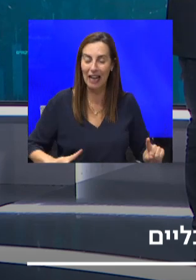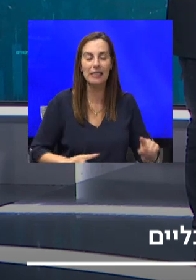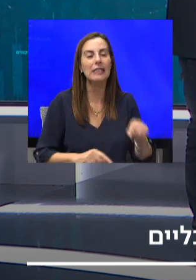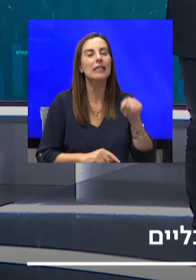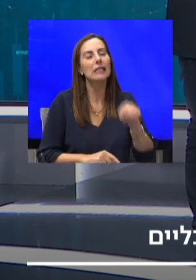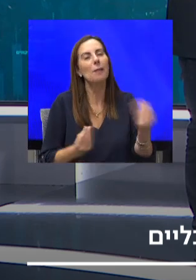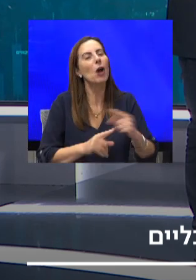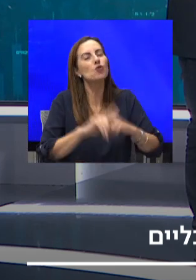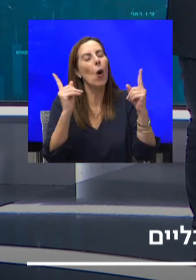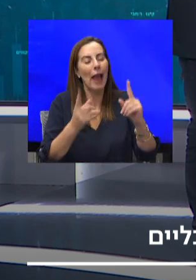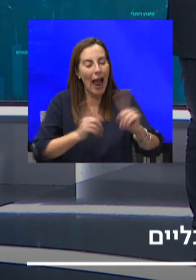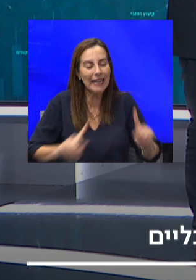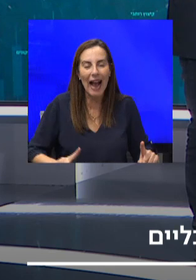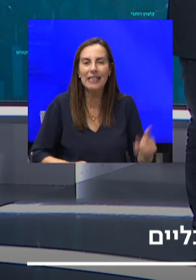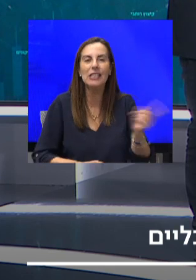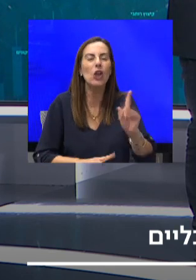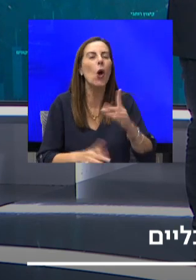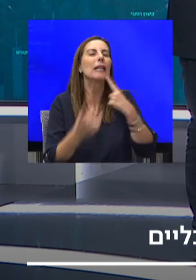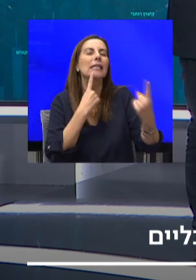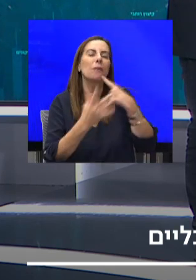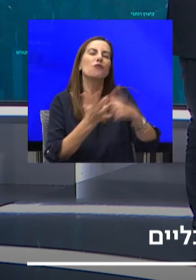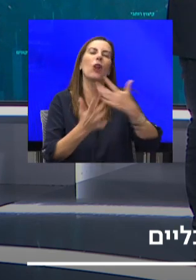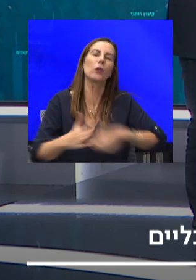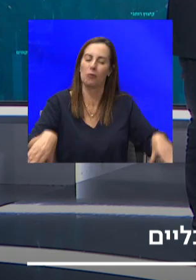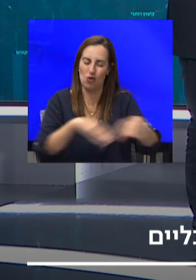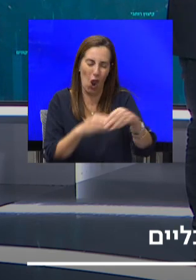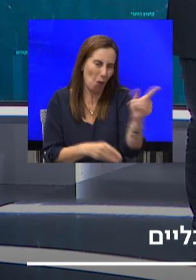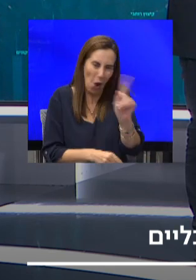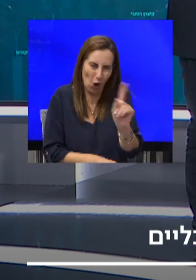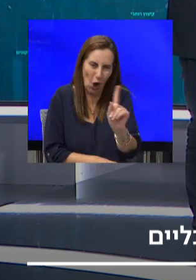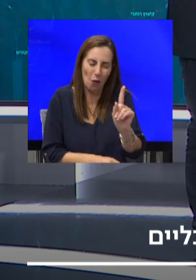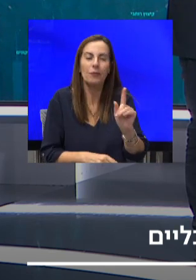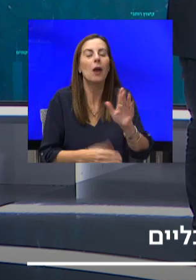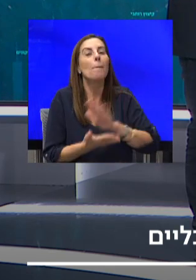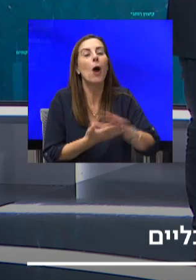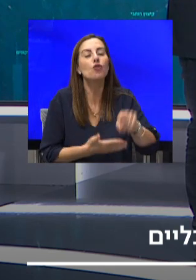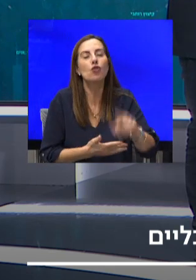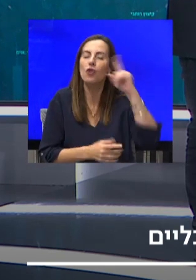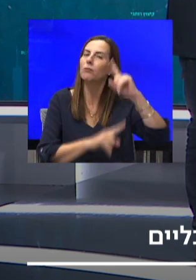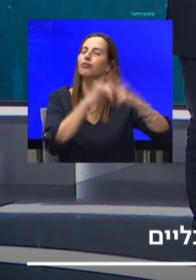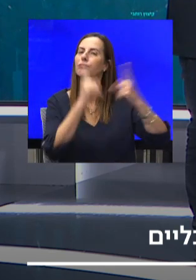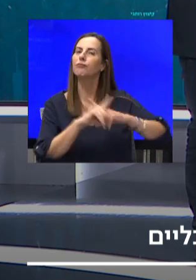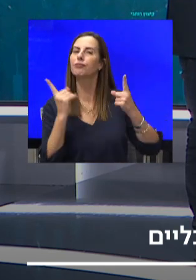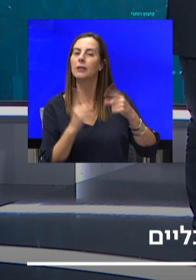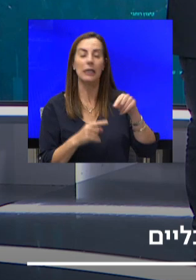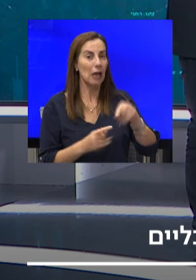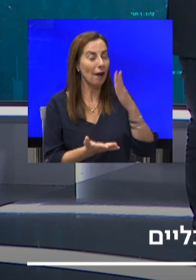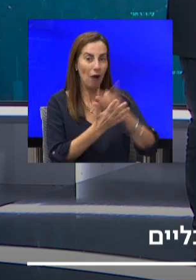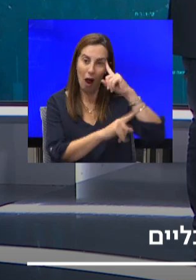באמת לא מקרה של למסע הוא מתן לשלום ולא דבר מהסוג הזה. פשוט יש כאן מחלוקת. והמחלוקת הזאת היא עומדת כבר למעלה מעשור.